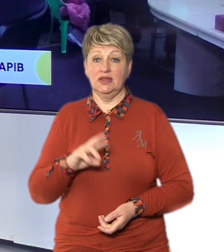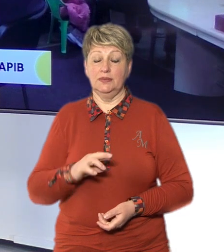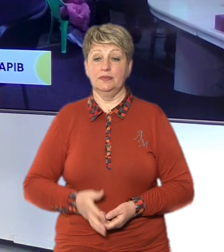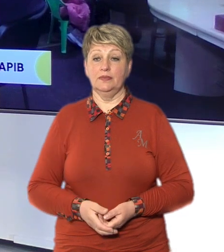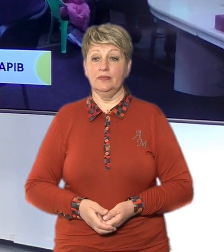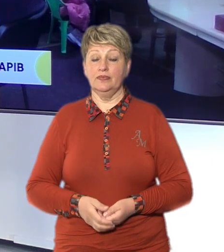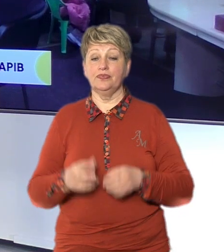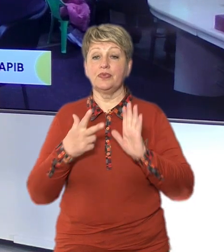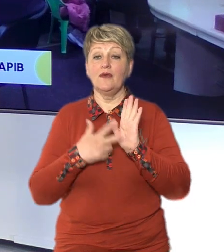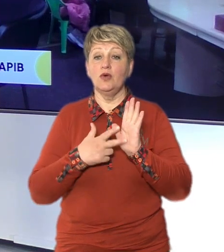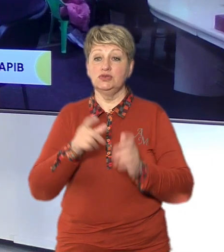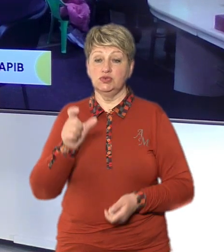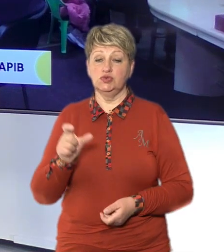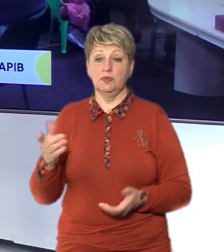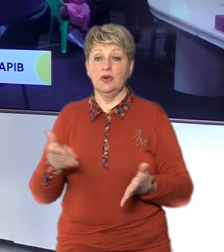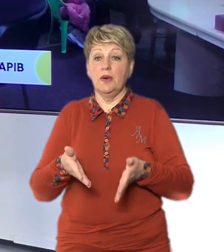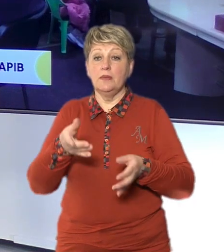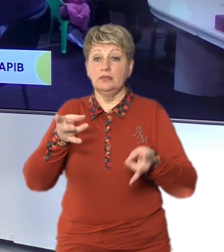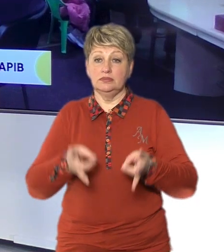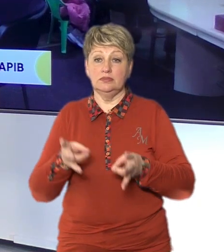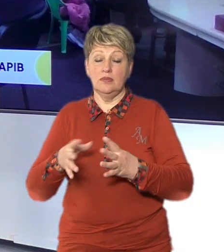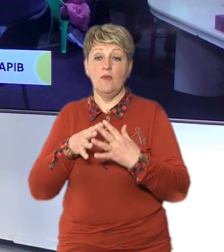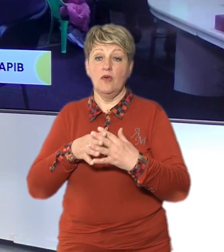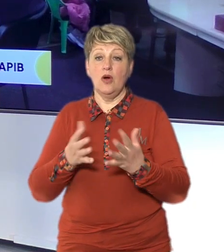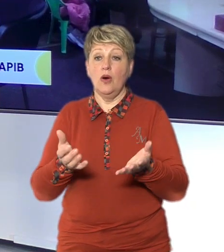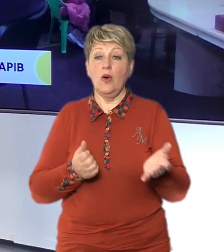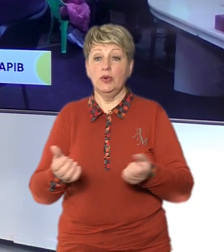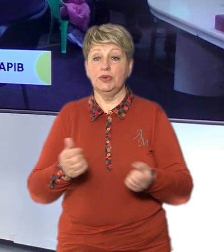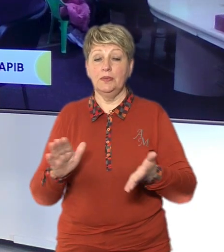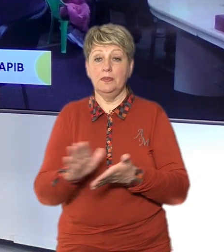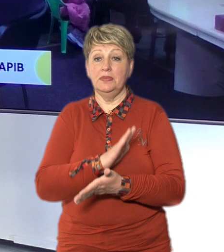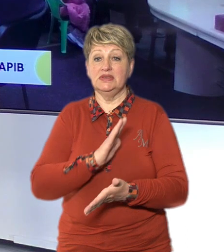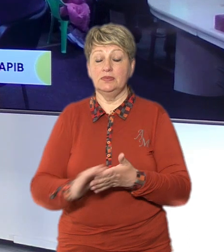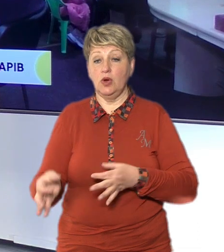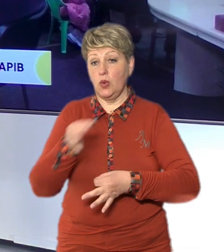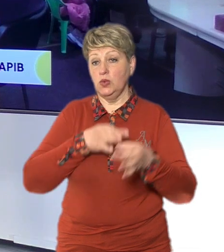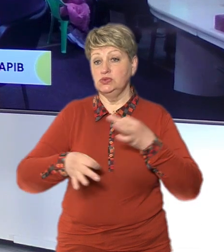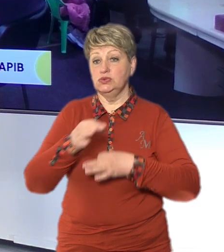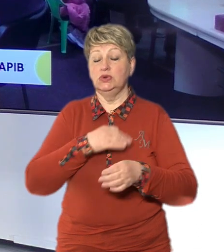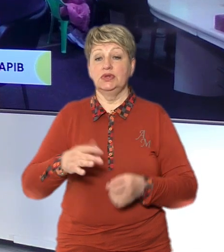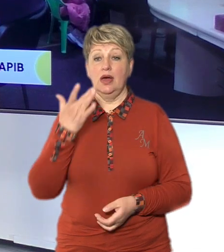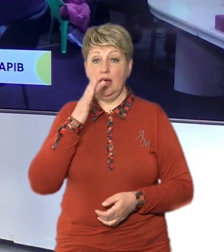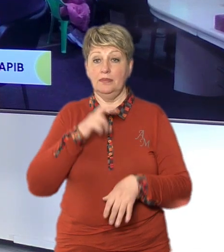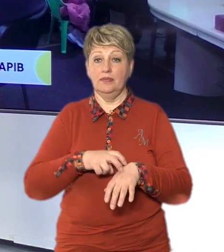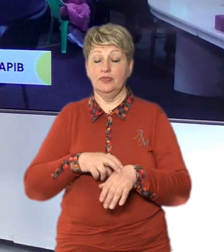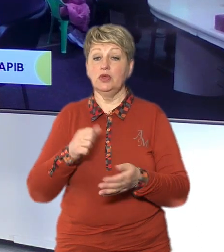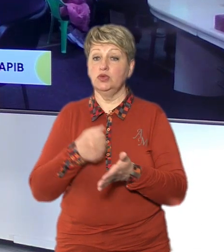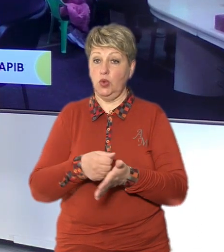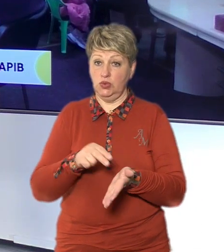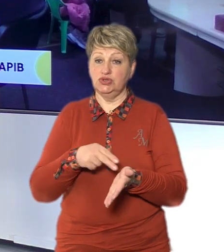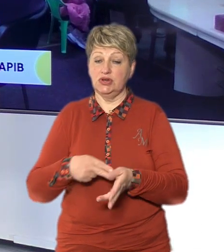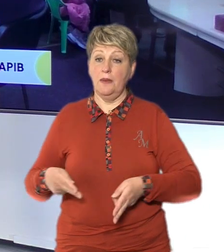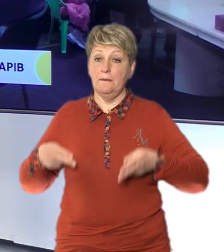80 людей які постраждали від війни отримали безоплатні консультації американських лікарів до Черкас вони приїздять в 6 за час